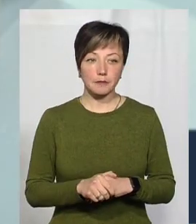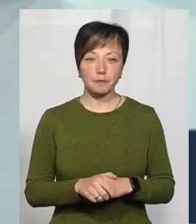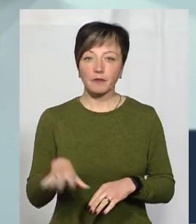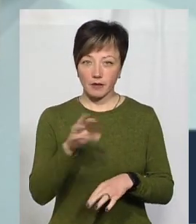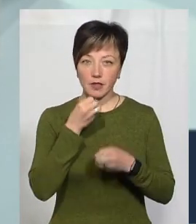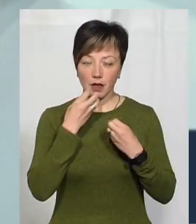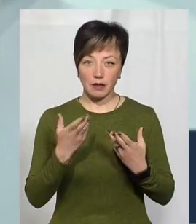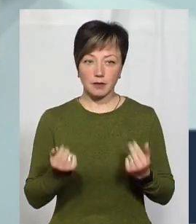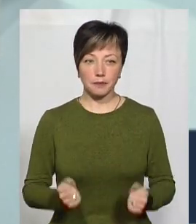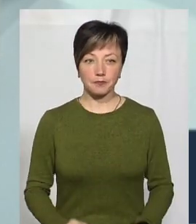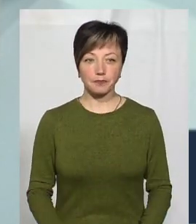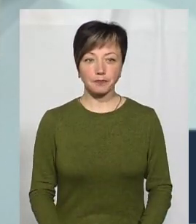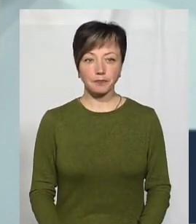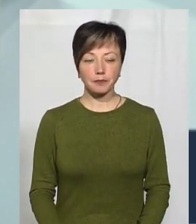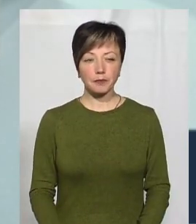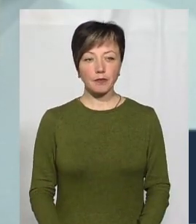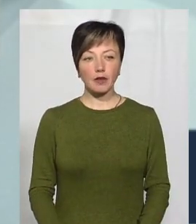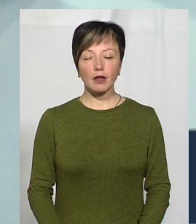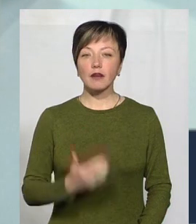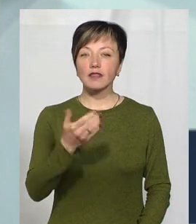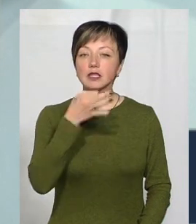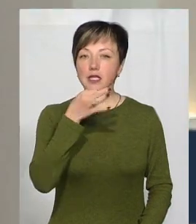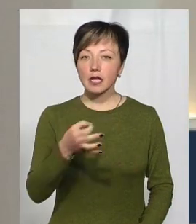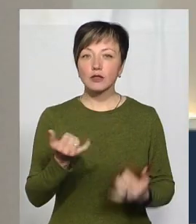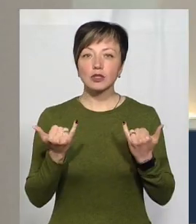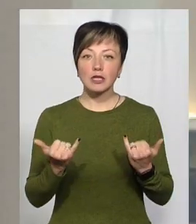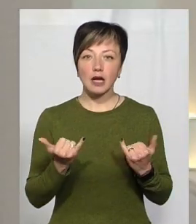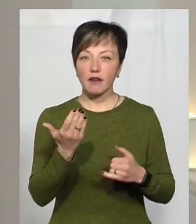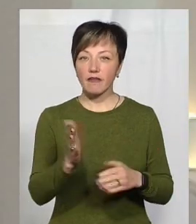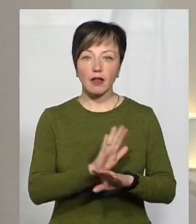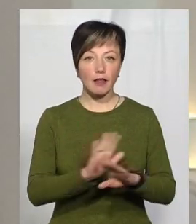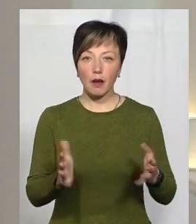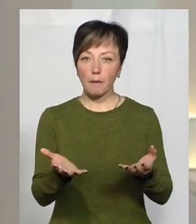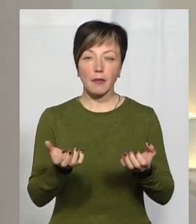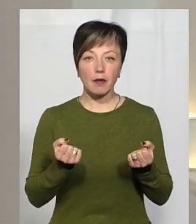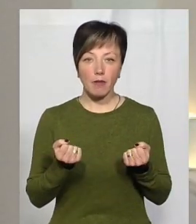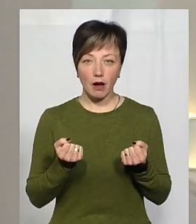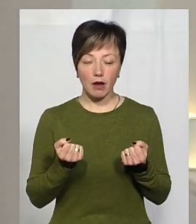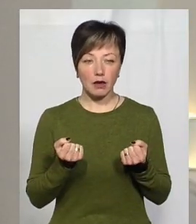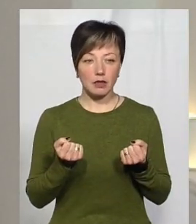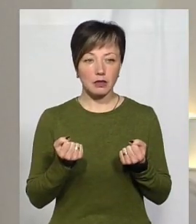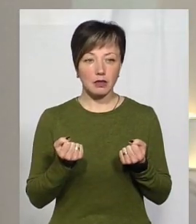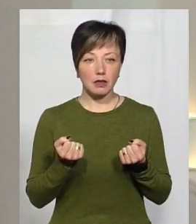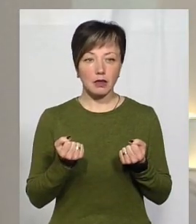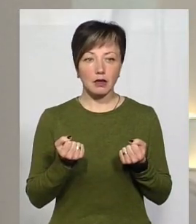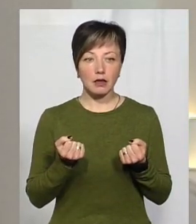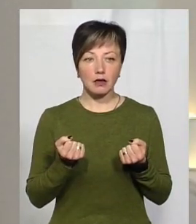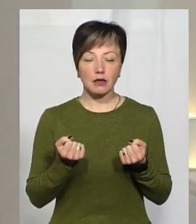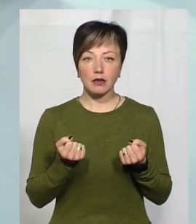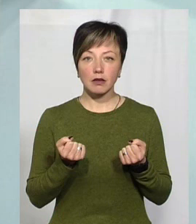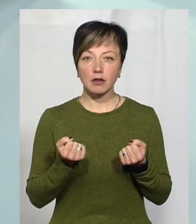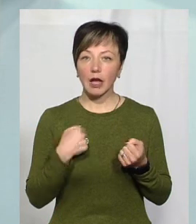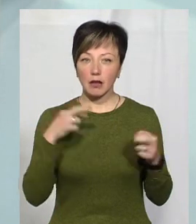Все гаразд, так? Так. Ви сказали, що зараз ви не приймаєте породіль?